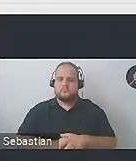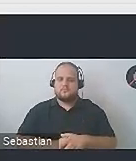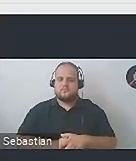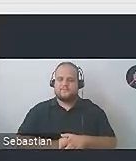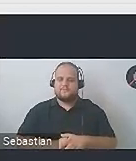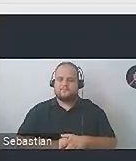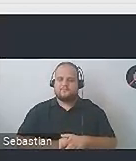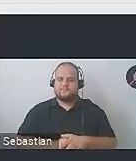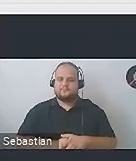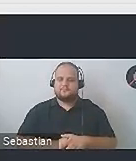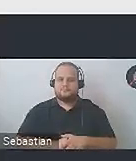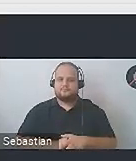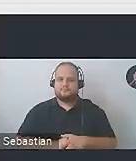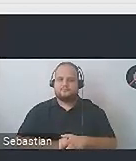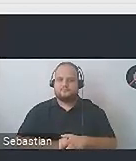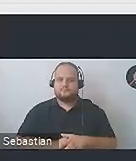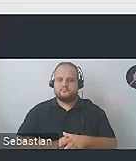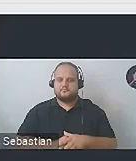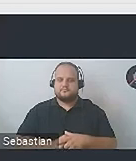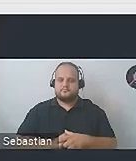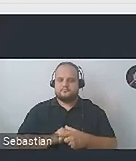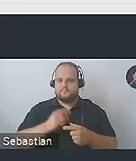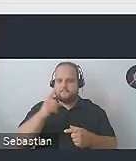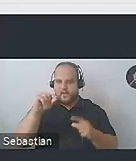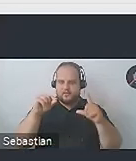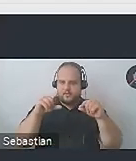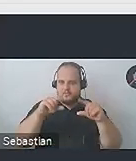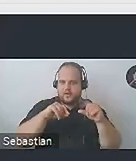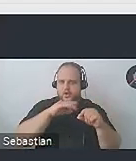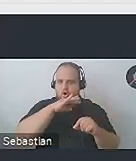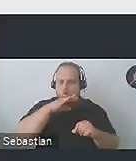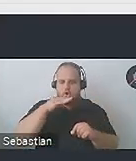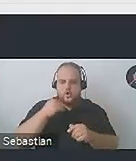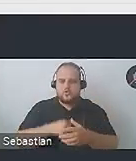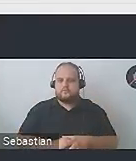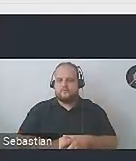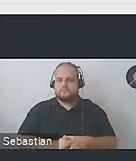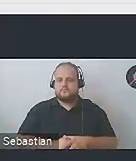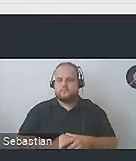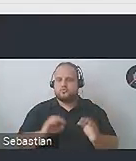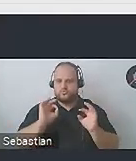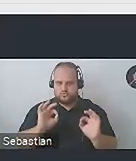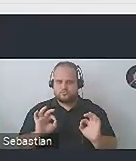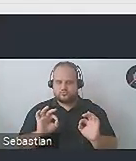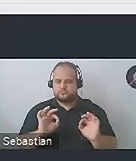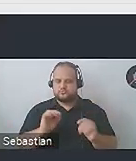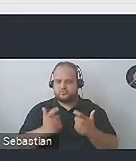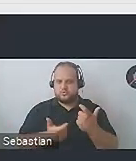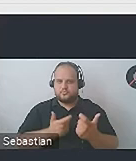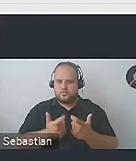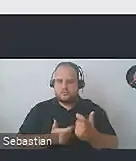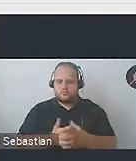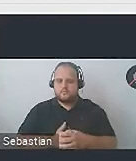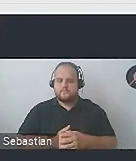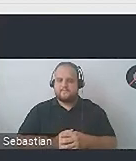Zerknijcie na te propozycje. Pewne pary kolorów, które są dobrze skontrastowane, dają